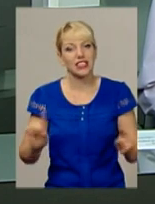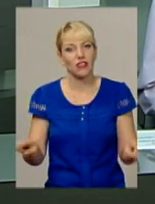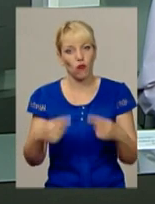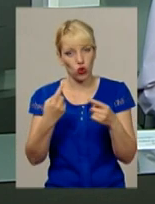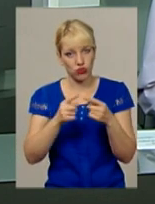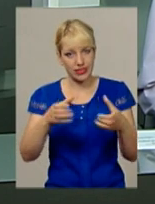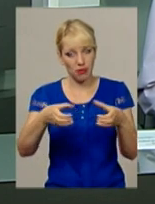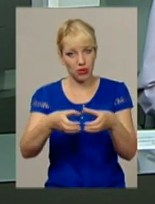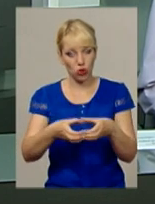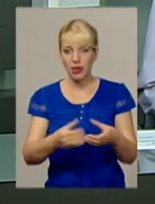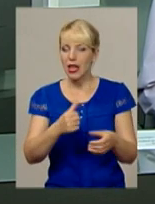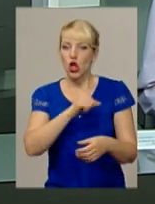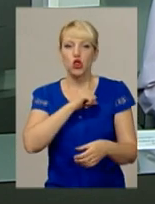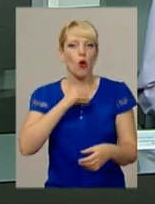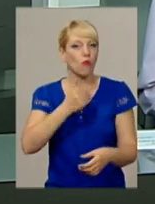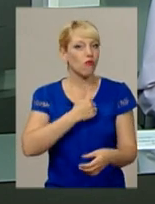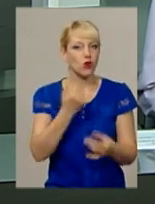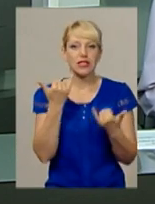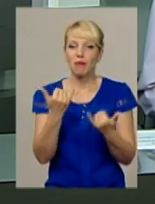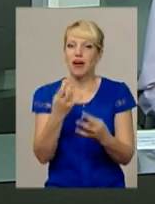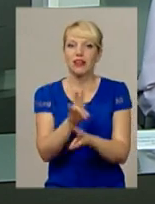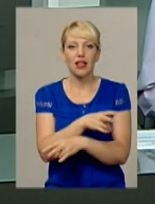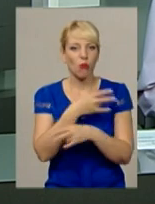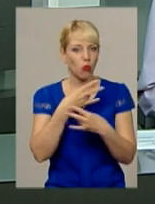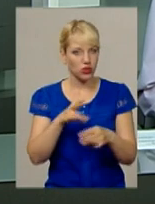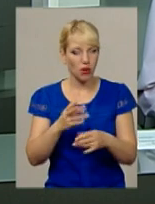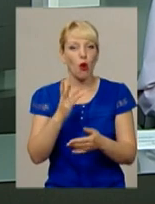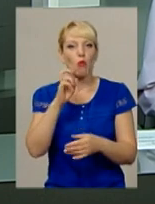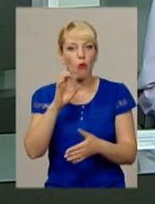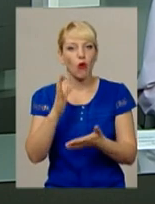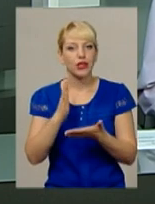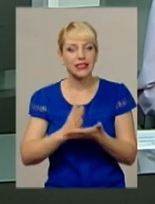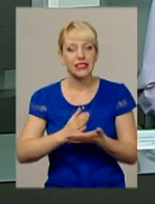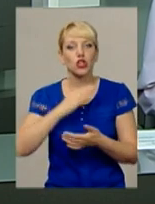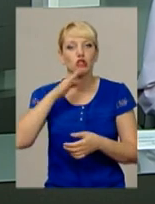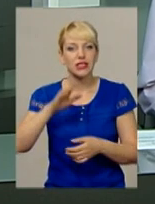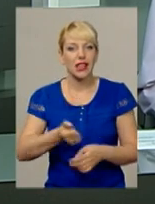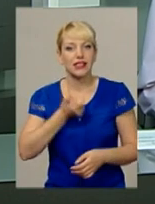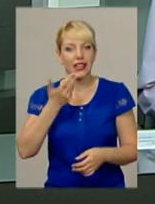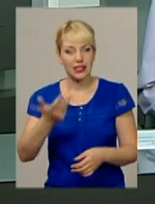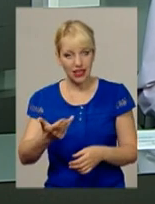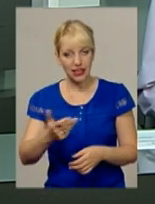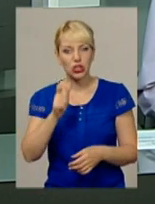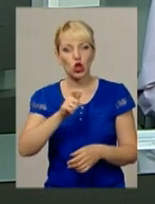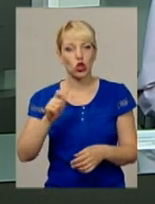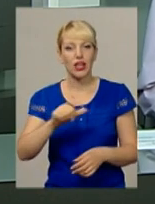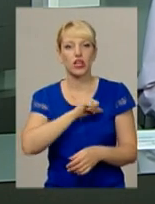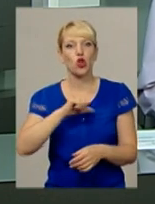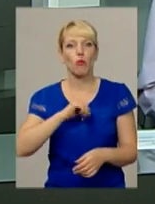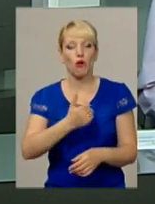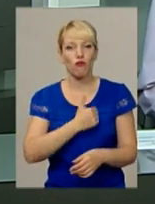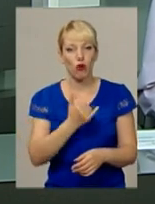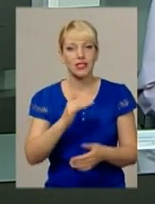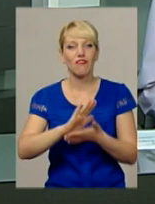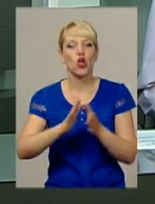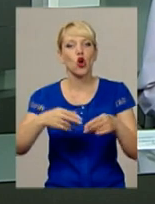тепер добровольці не потрібні. Достатньою є кількість мобілізованих і військовослужбовців-контрактників. Нагадаю, бійці 7-го батальйону